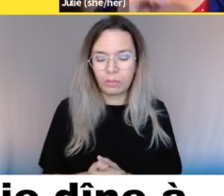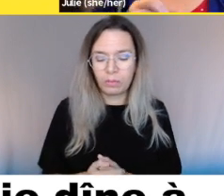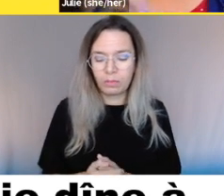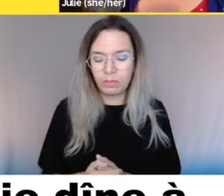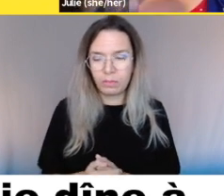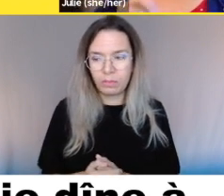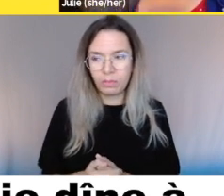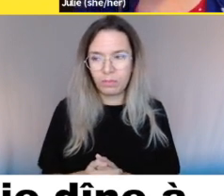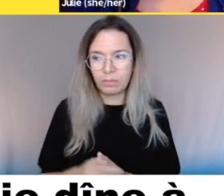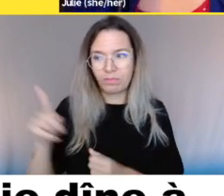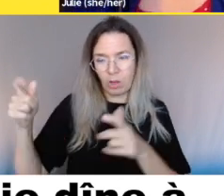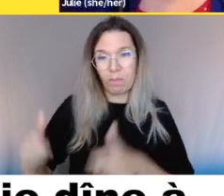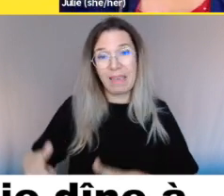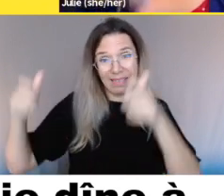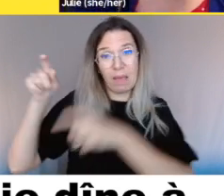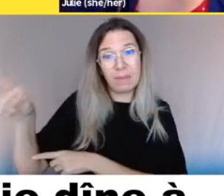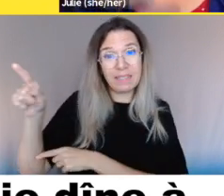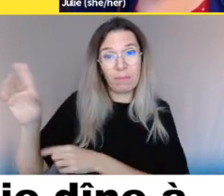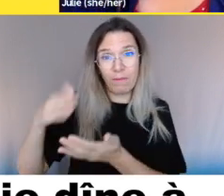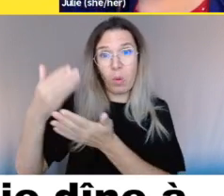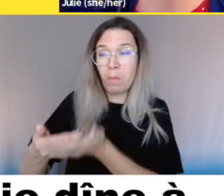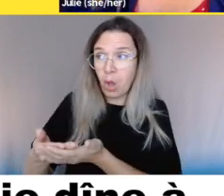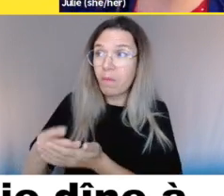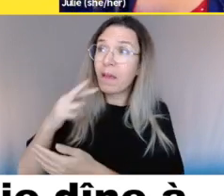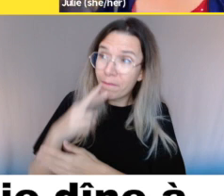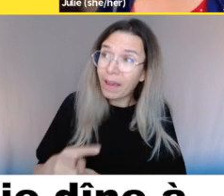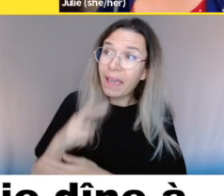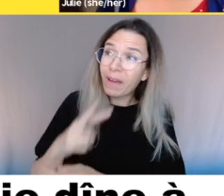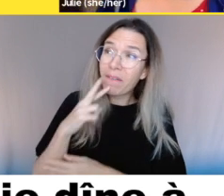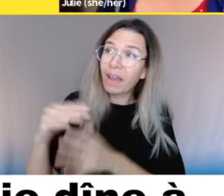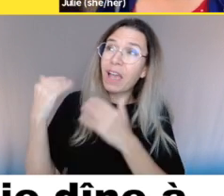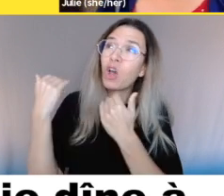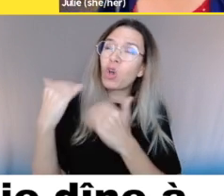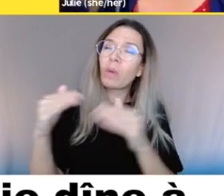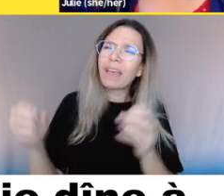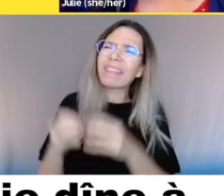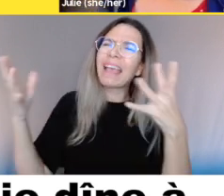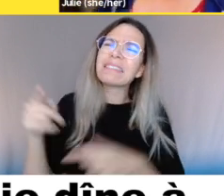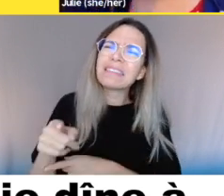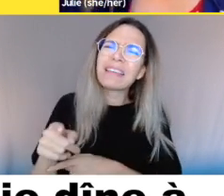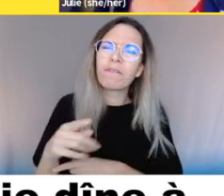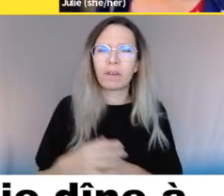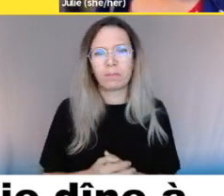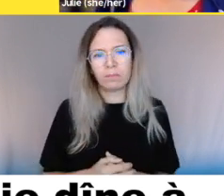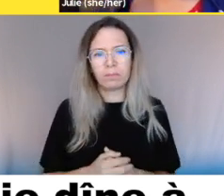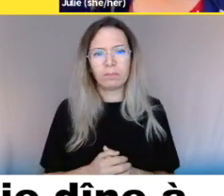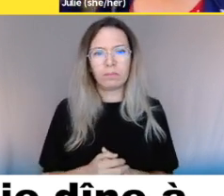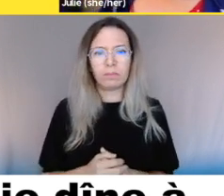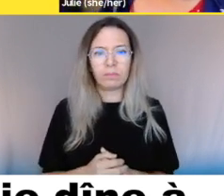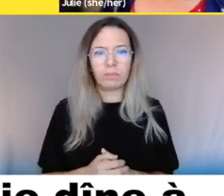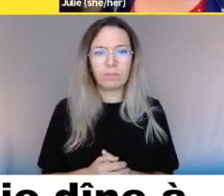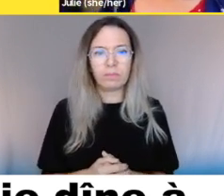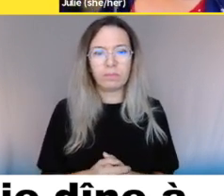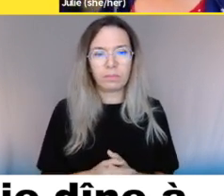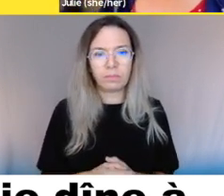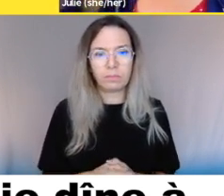la plaignante ou la plaignante de démontrer qu'il y a eu une discrimination et que cette discrimination était basée sur son